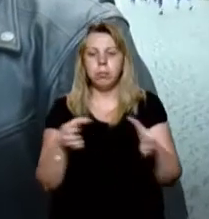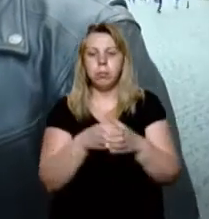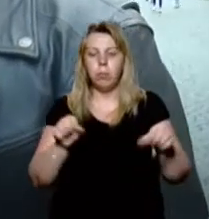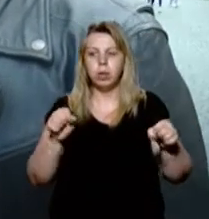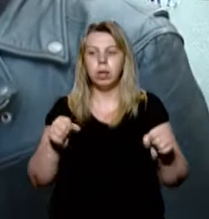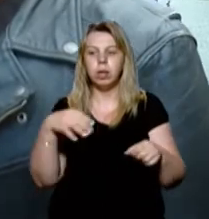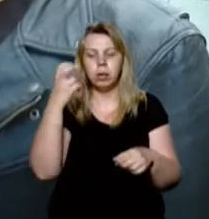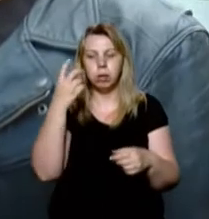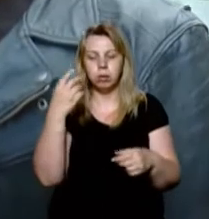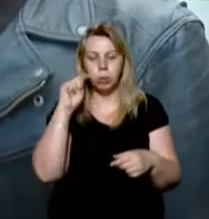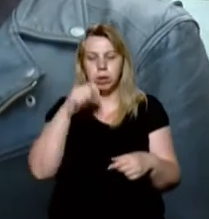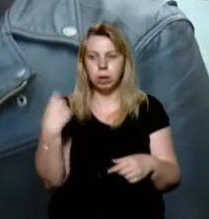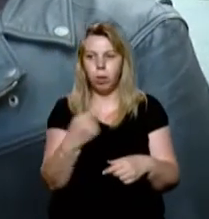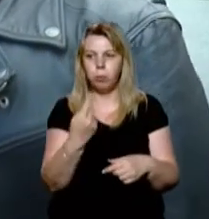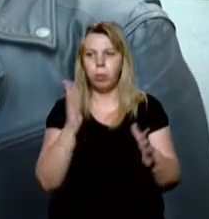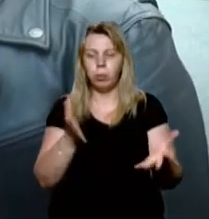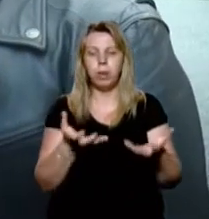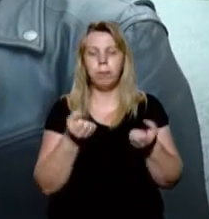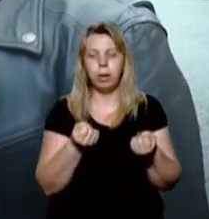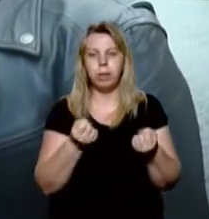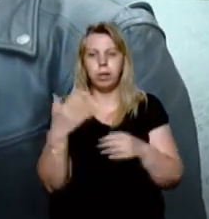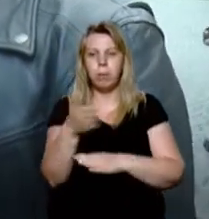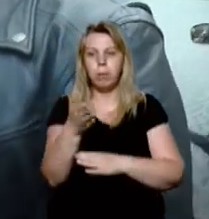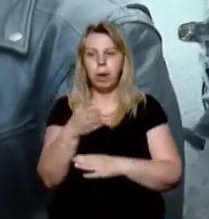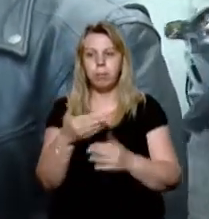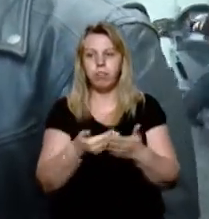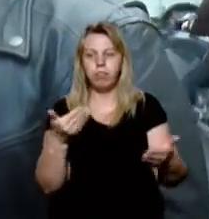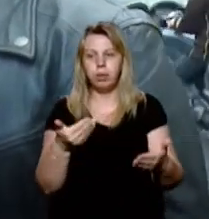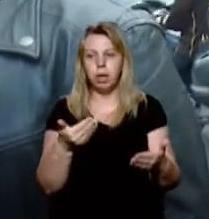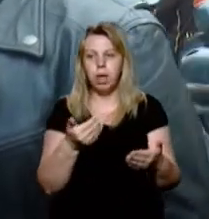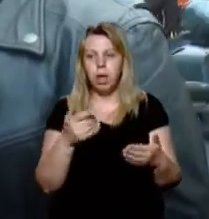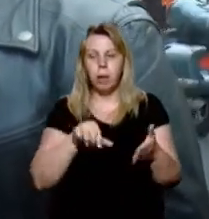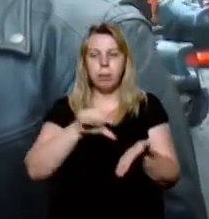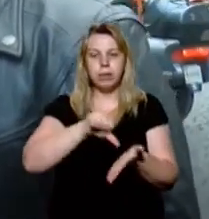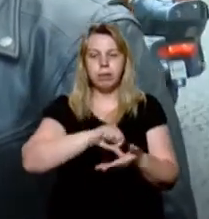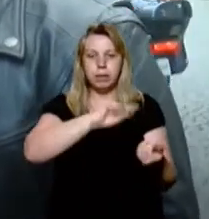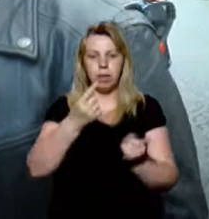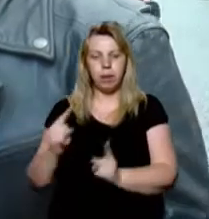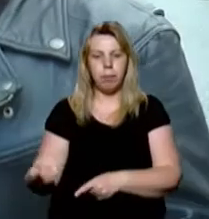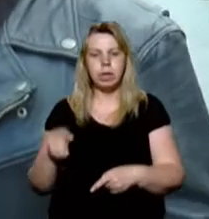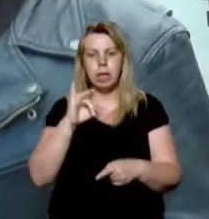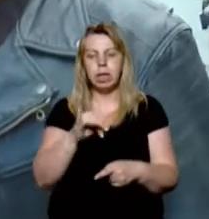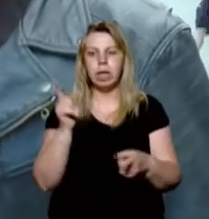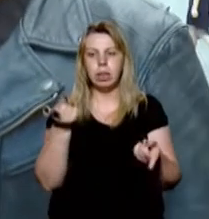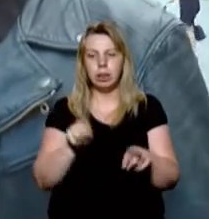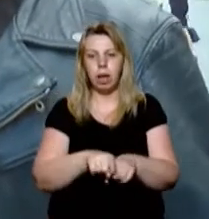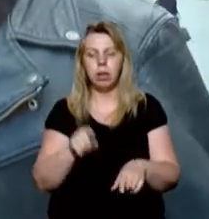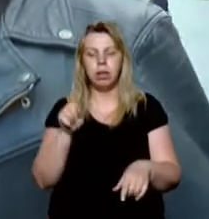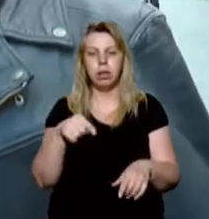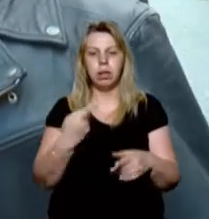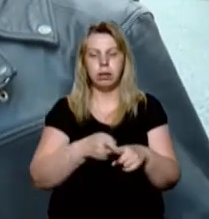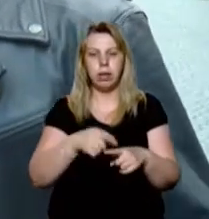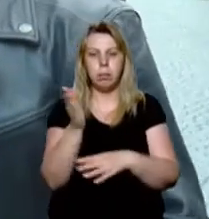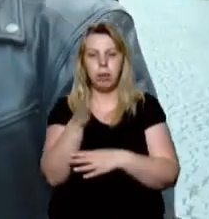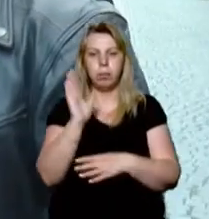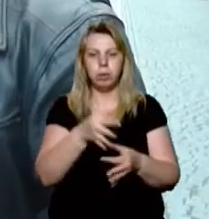Франківської області буде приймати прапор від представників Закарпаття. І так цей прапор